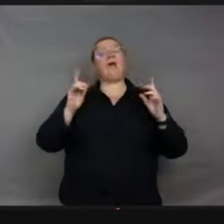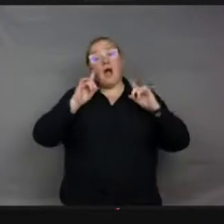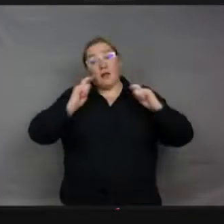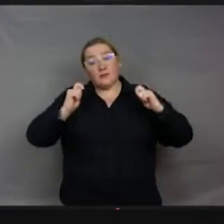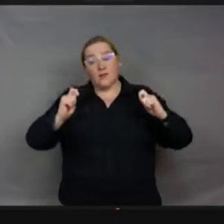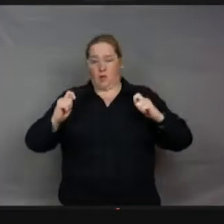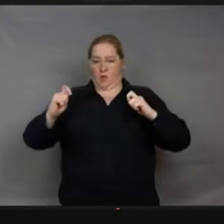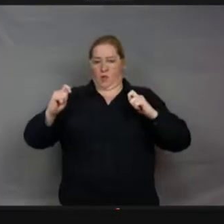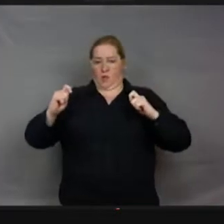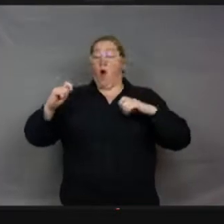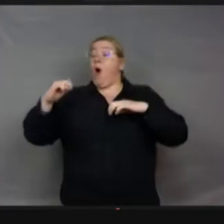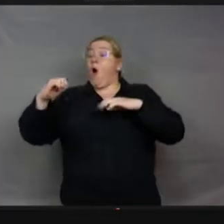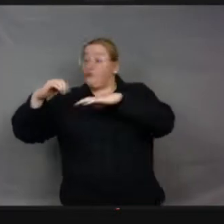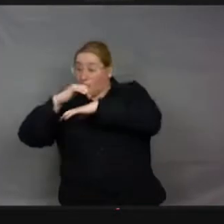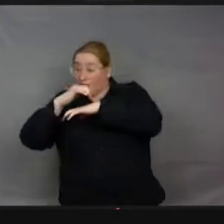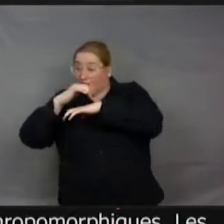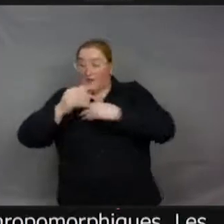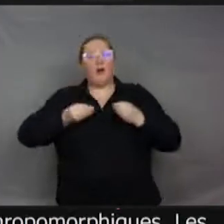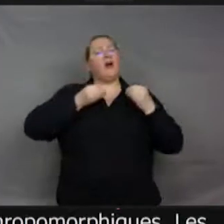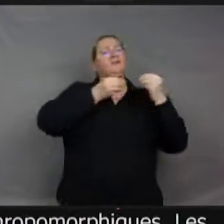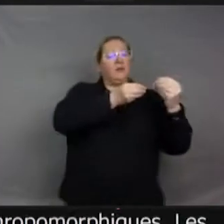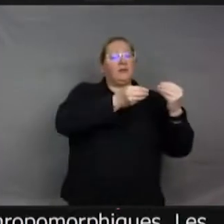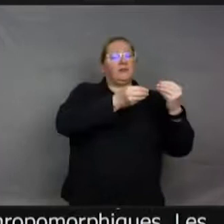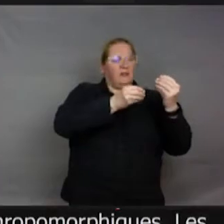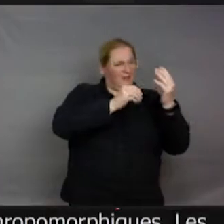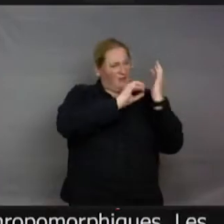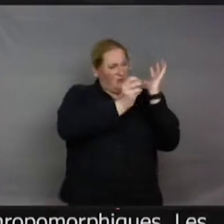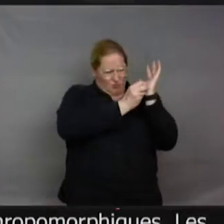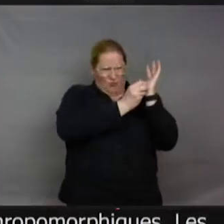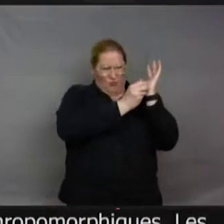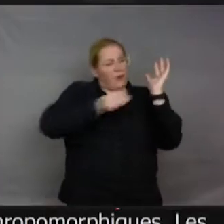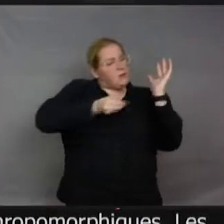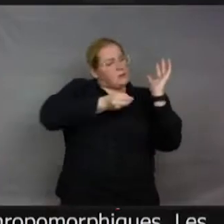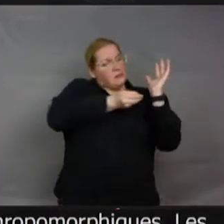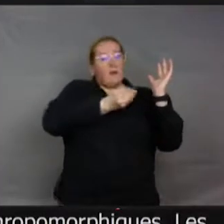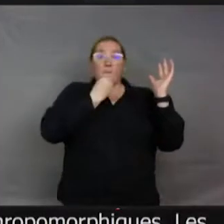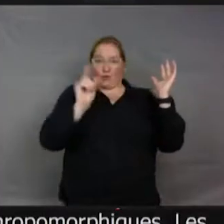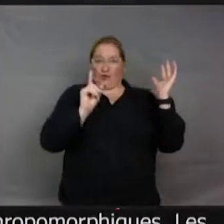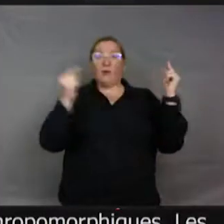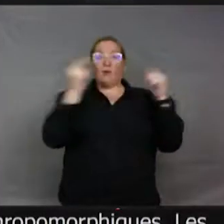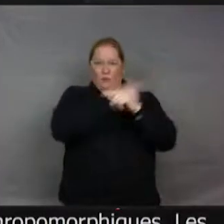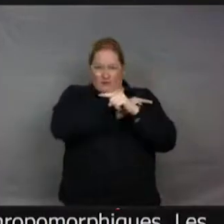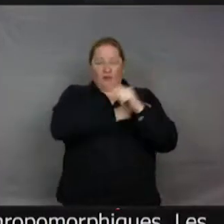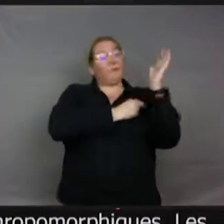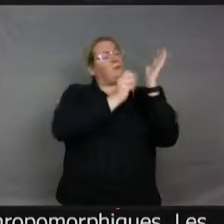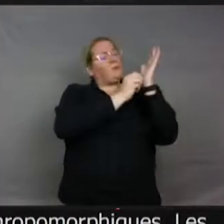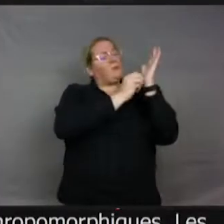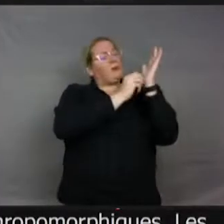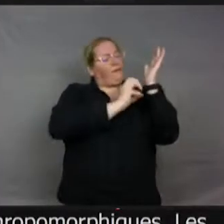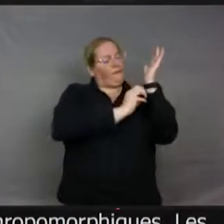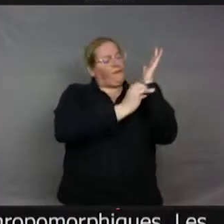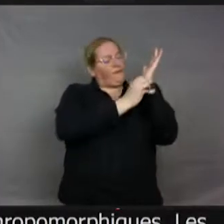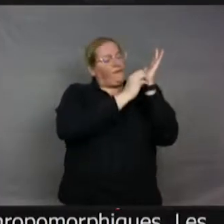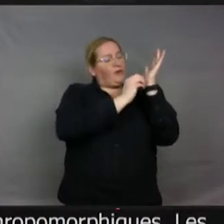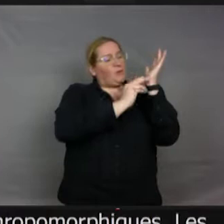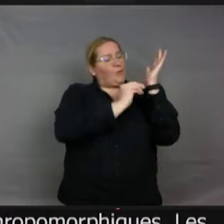se nourrissent eux-mêmes dans la tige de la plante. Ils ont une bouche pointue, ils percent la tige de la plante, et ils se nourrissent eux Donc, on n'est pas sur, 100% sur